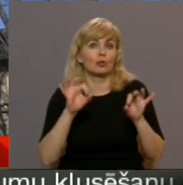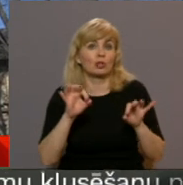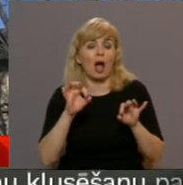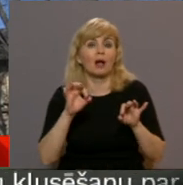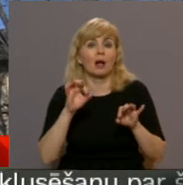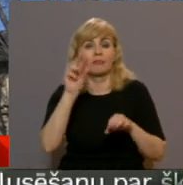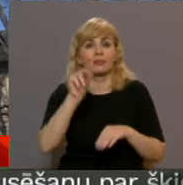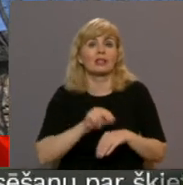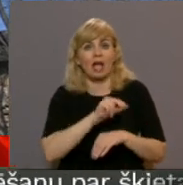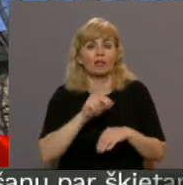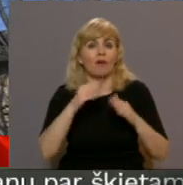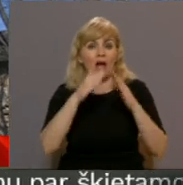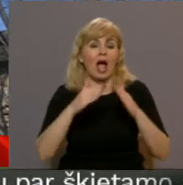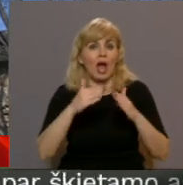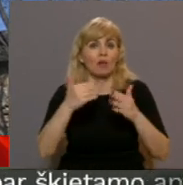divnam ēkas atjaunošana.